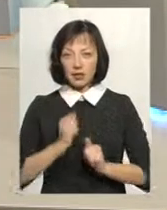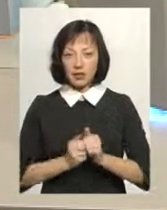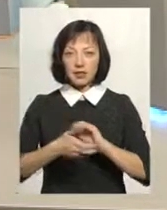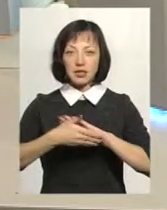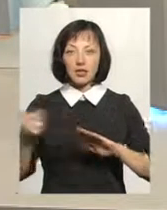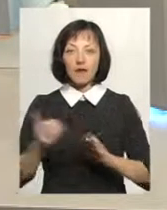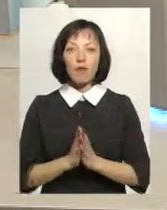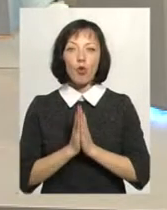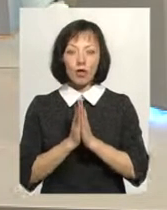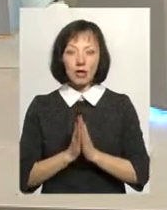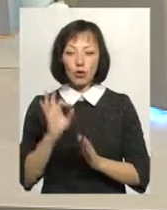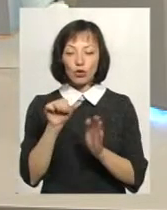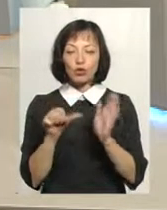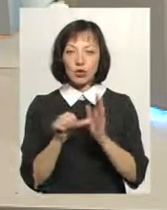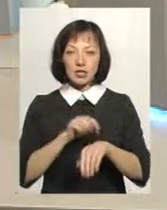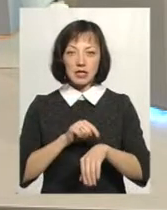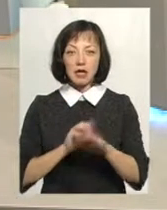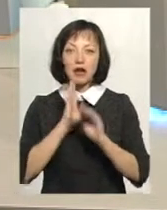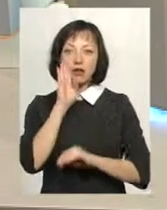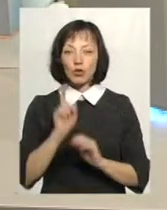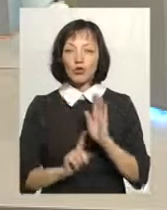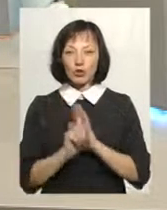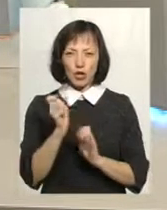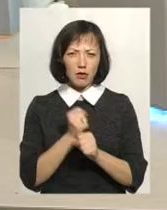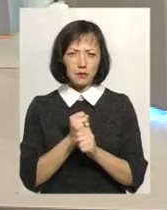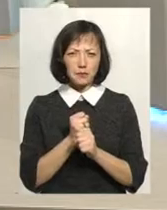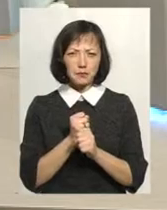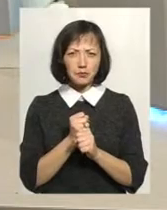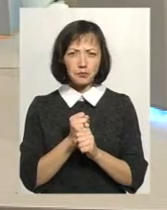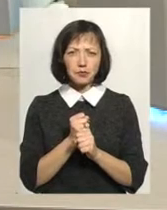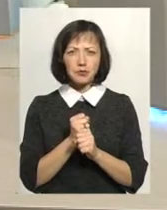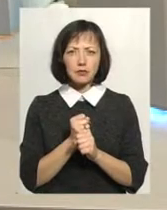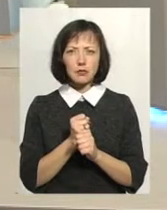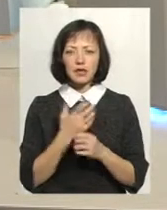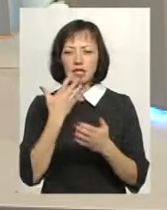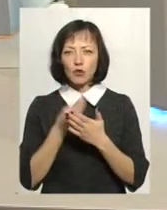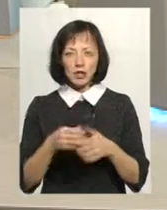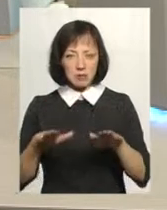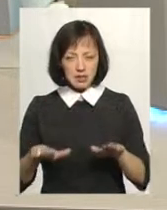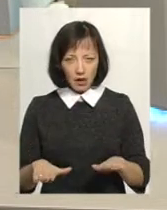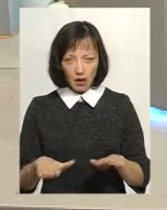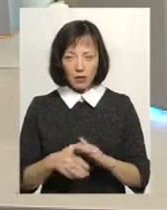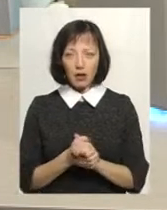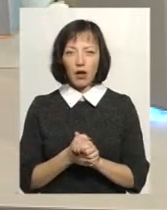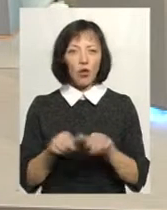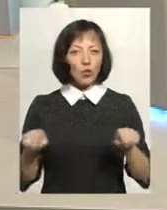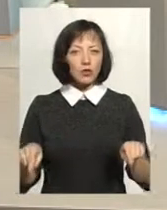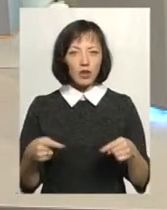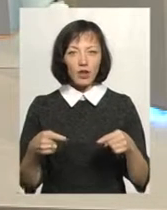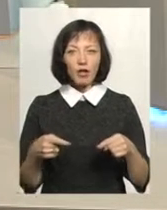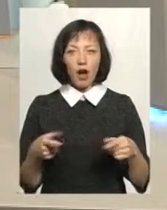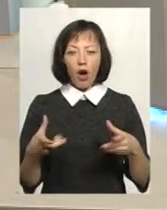молитися о 6-й ранку, і потім вони починали працювати на своїх робочих місцях. Утворилися